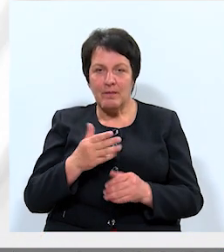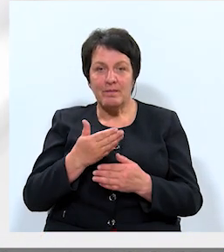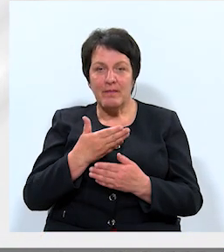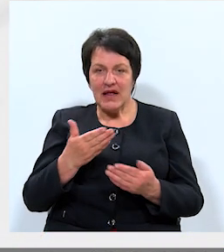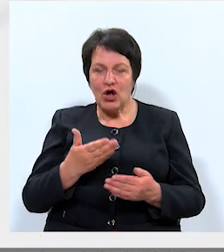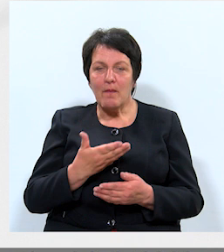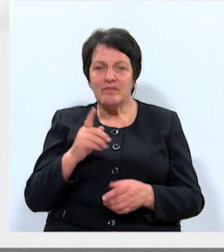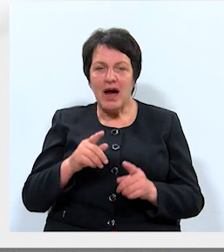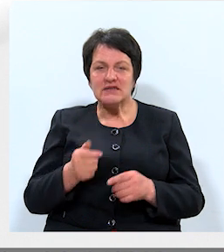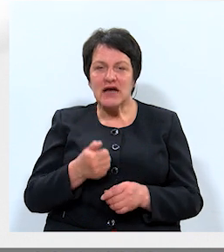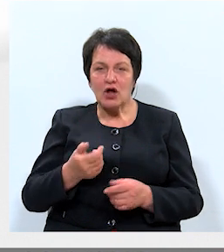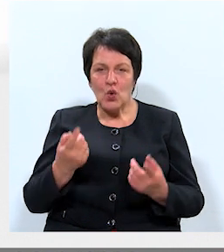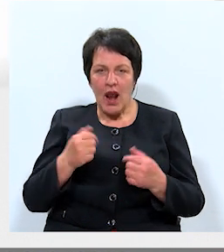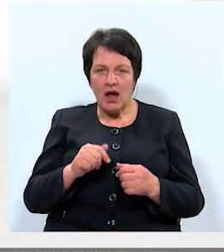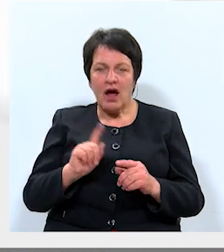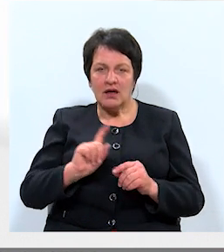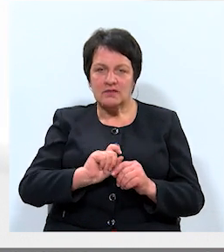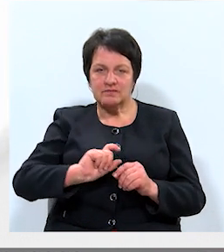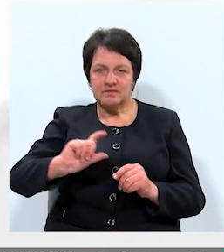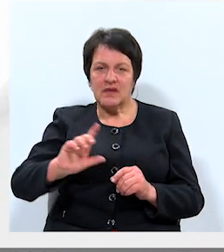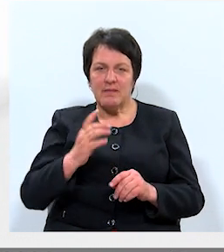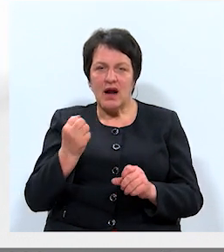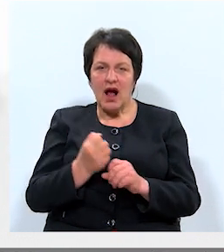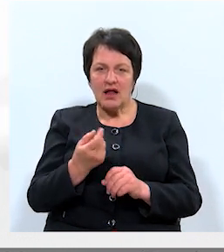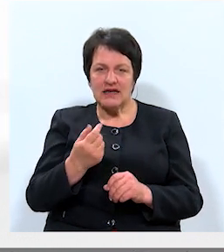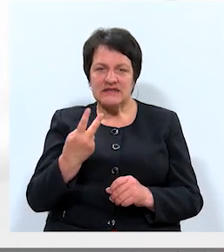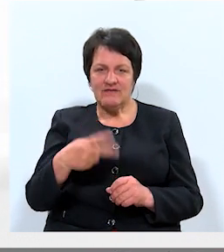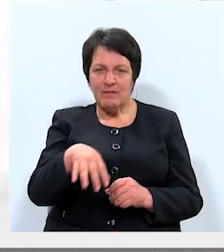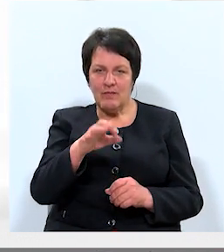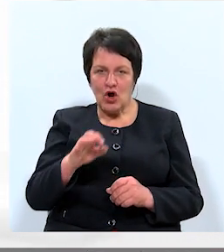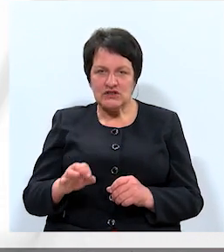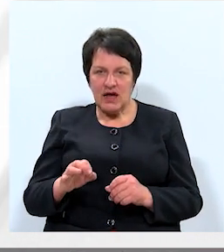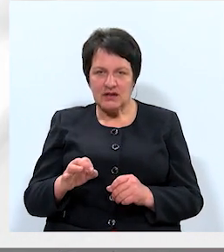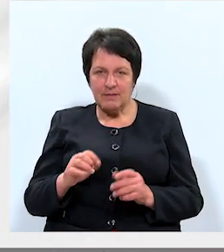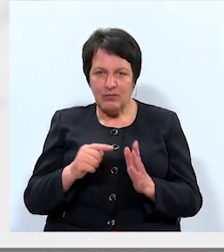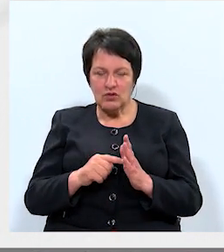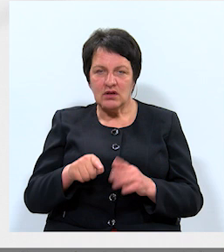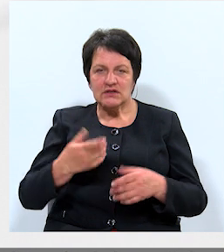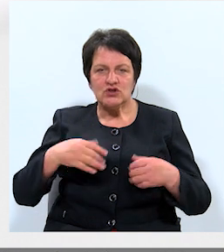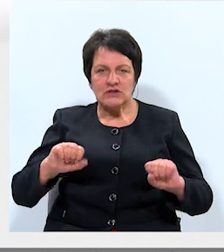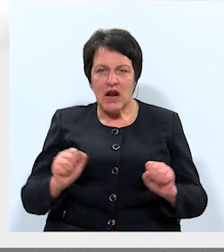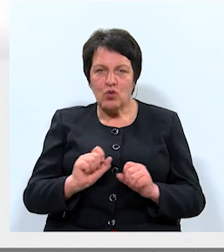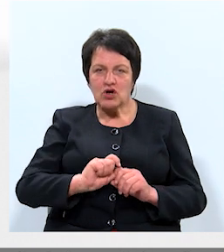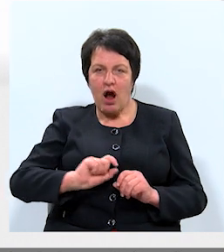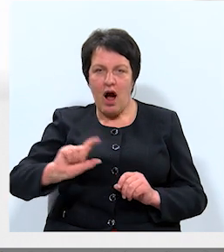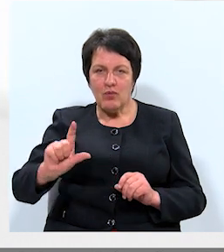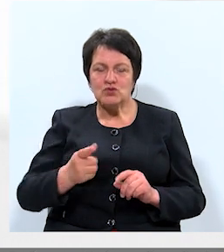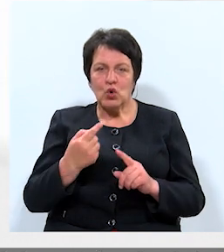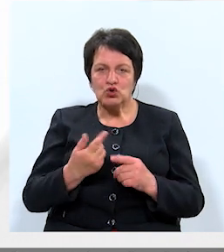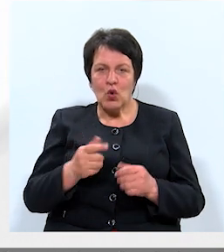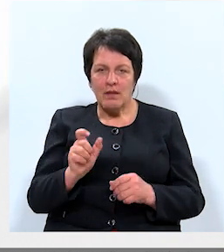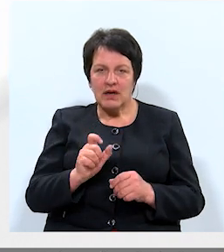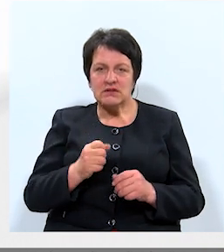pāris gadu laikā bezdarba līmenis ir kāpis par gan drīz diviem procentu punktiem, kas ir salīdzinoši straujuši kāpums, un šobrīd